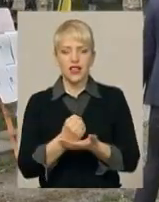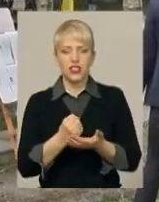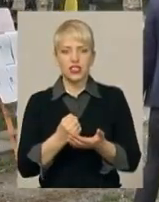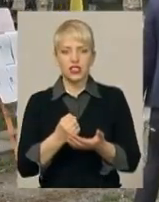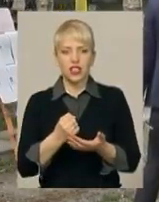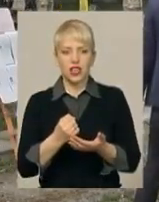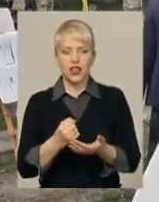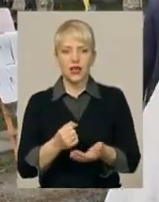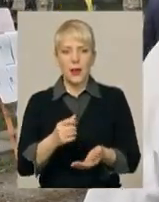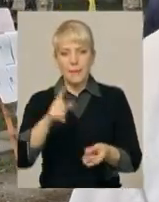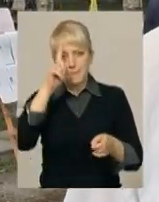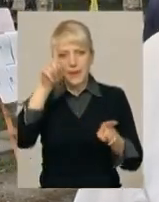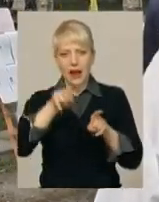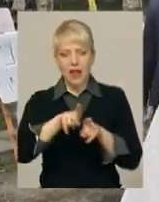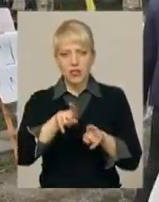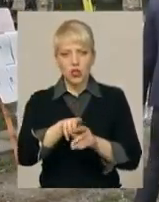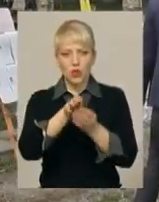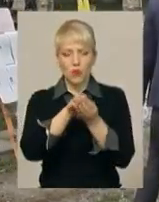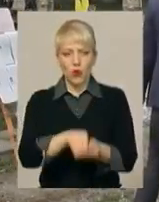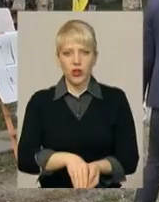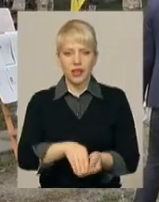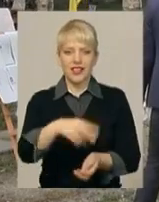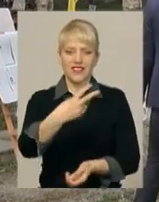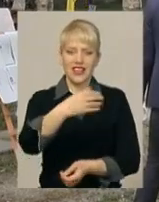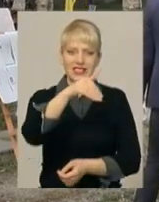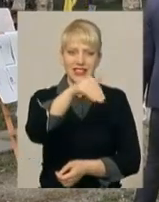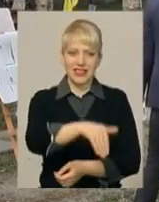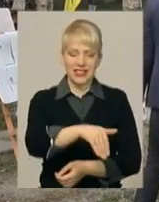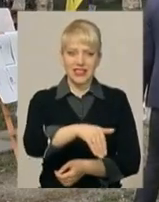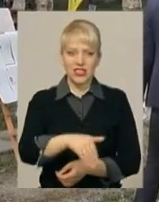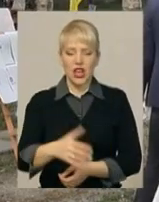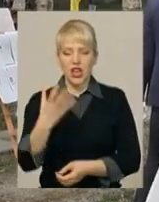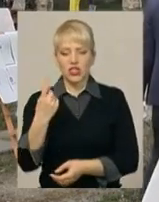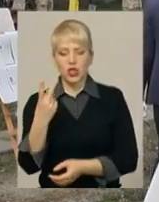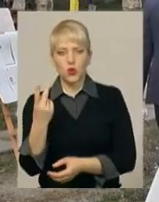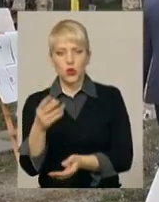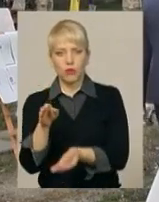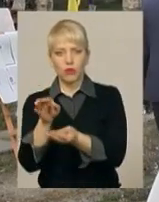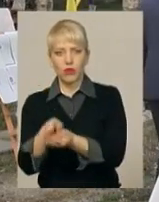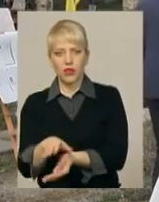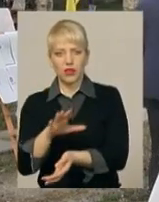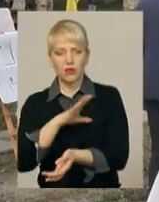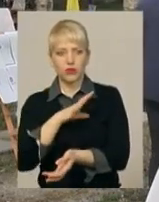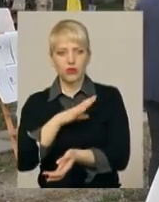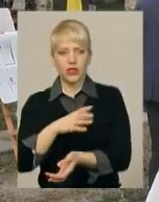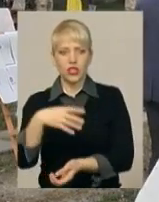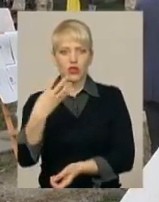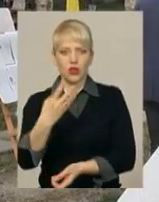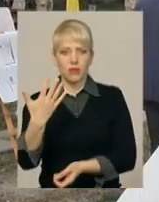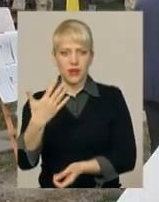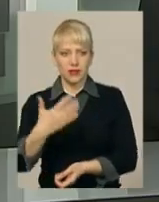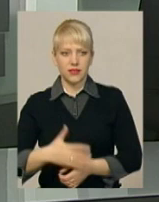називаємо, в одної братської могилі було 20 тисяч війнів, а ще в могилах було в обшій сложності ще 45.